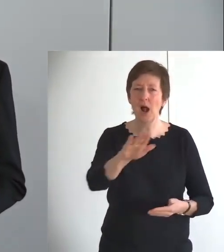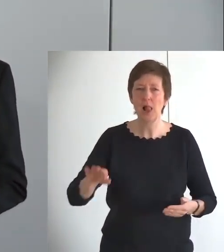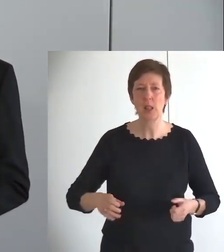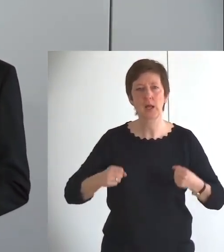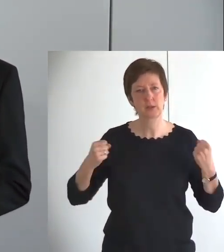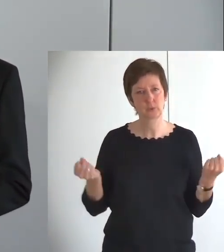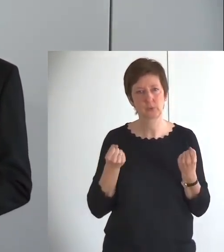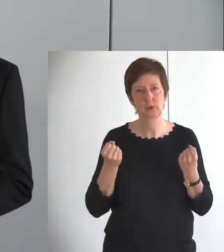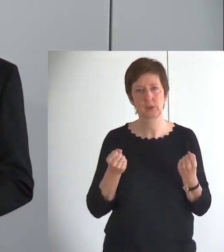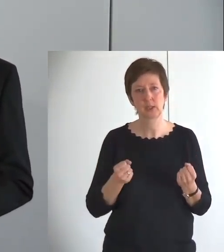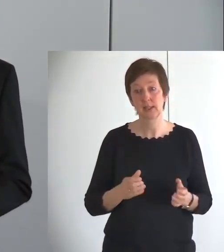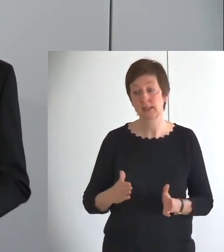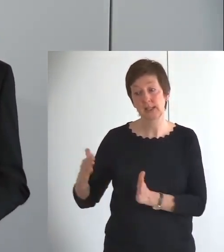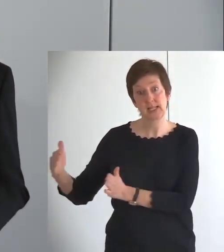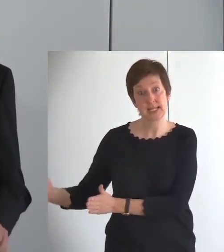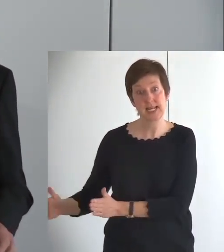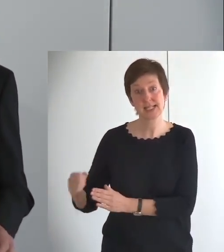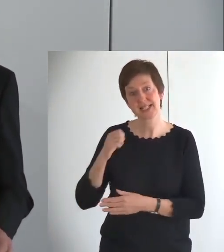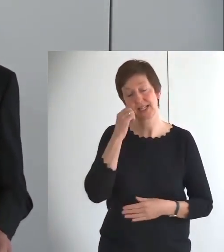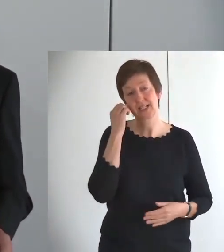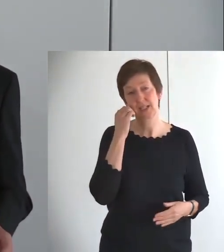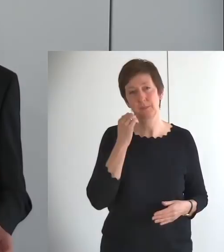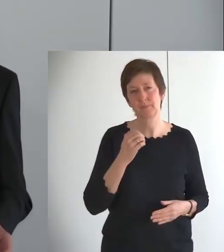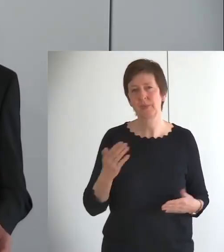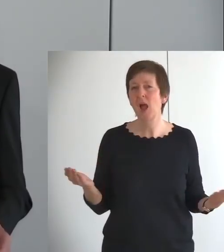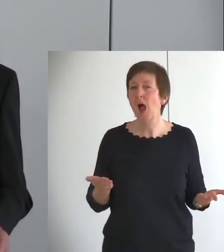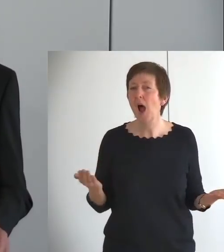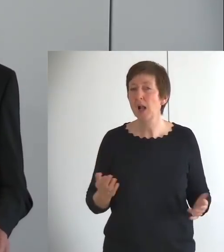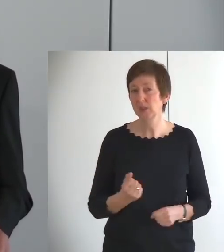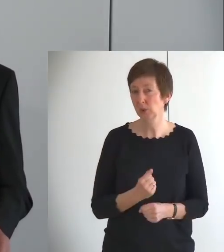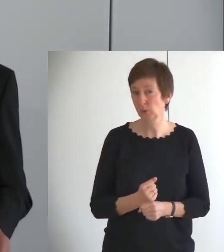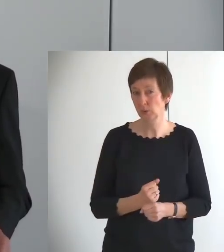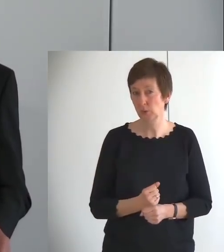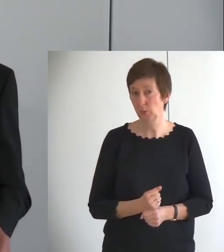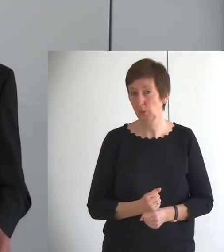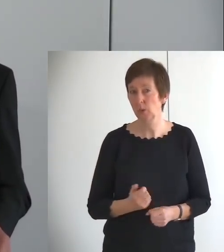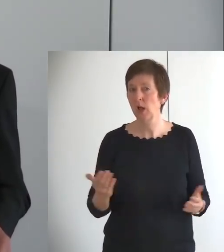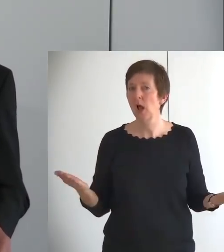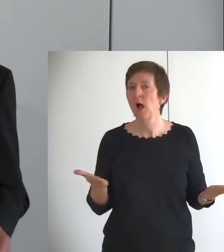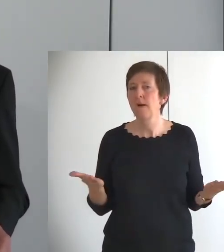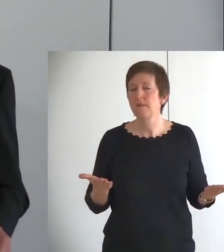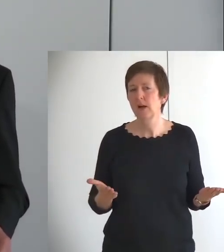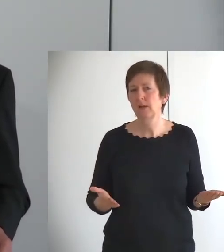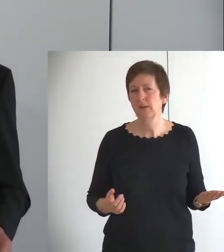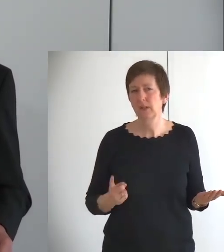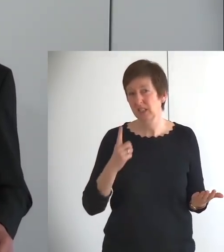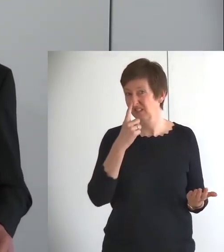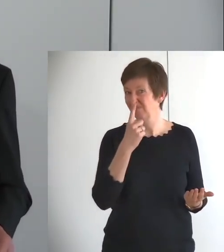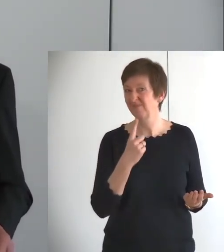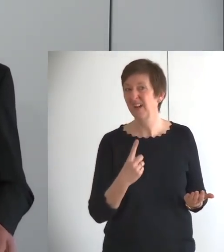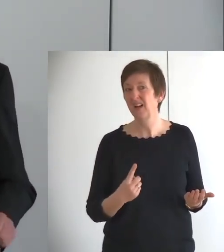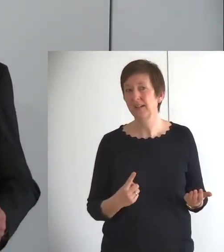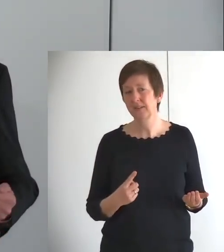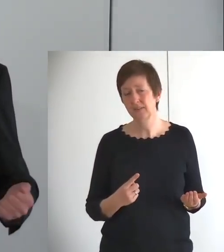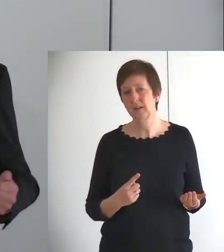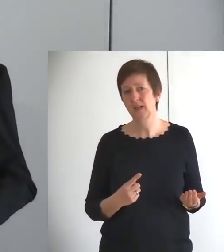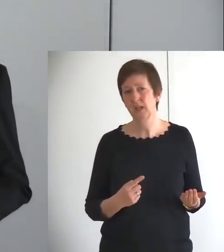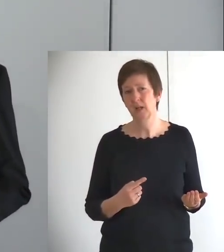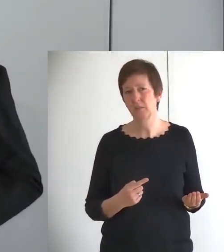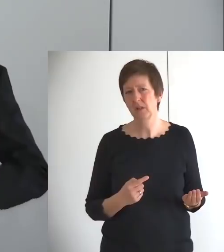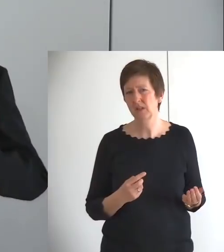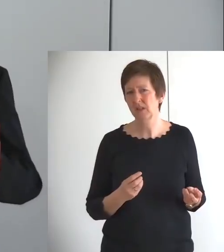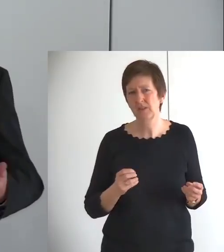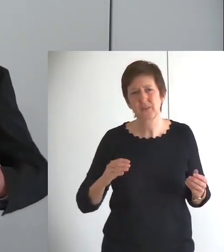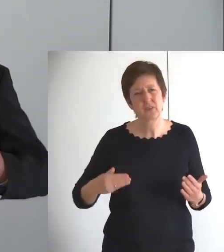Nächstenliebe, alles das zu tun, ihr Lieben, was vielleicht auch den Einsamen so eine Ablenkung mal